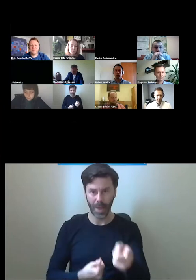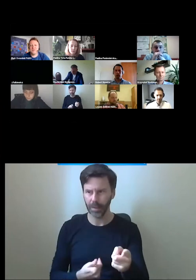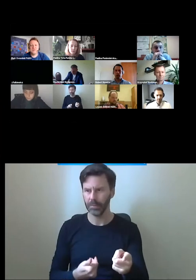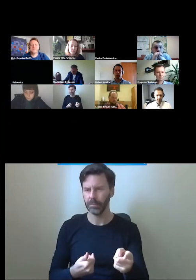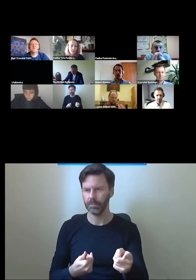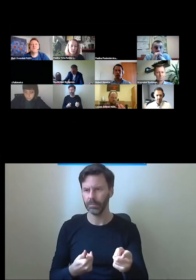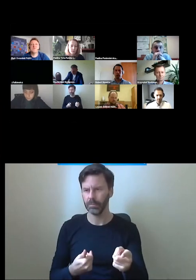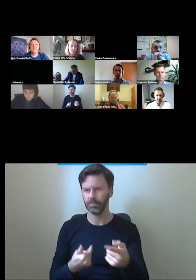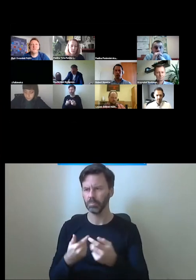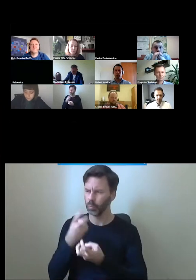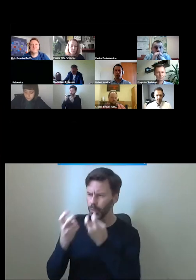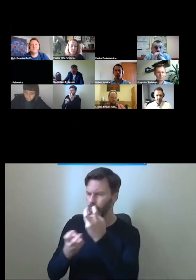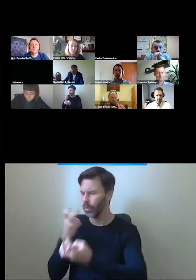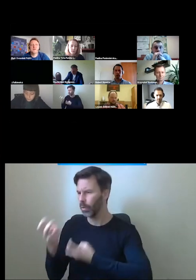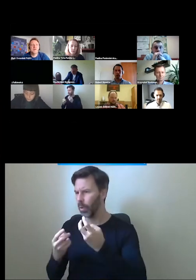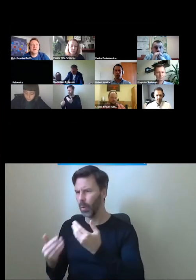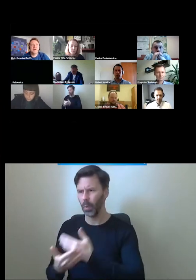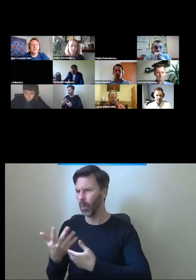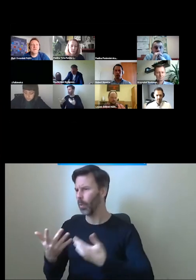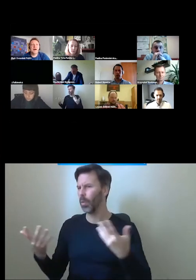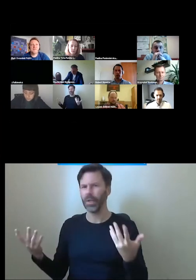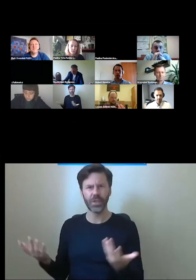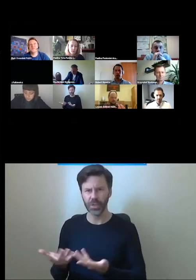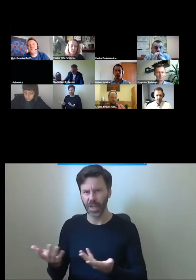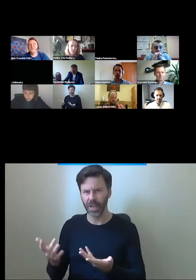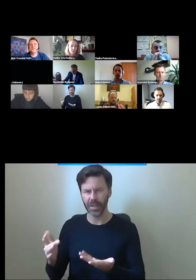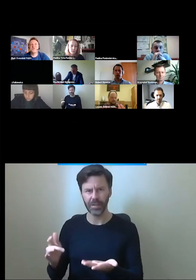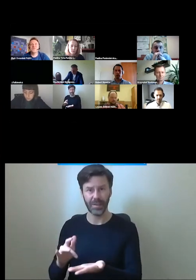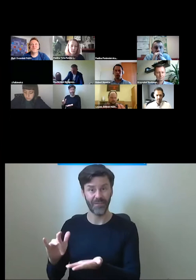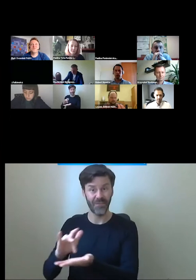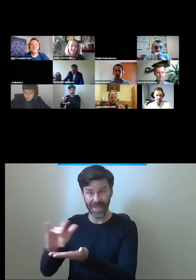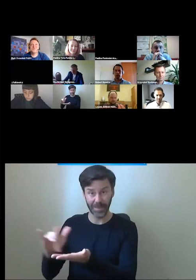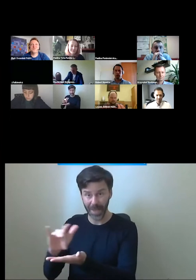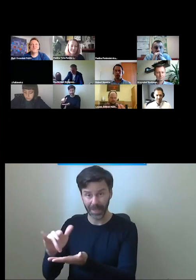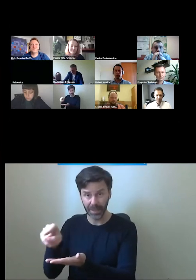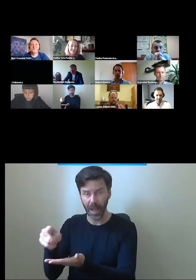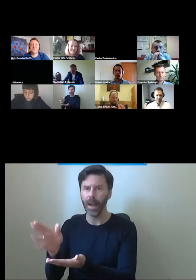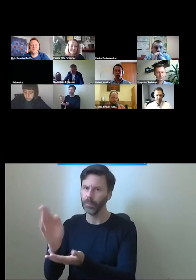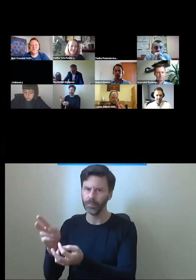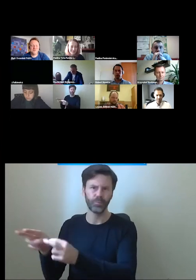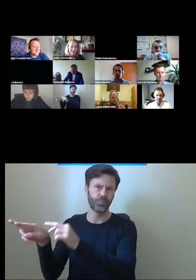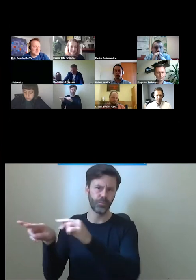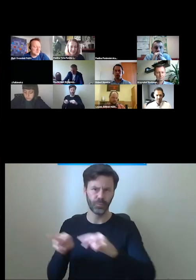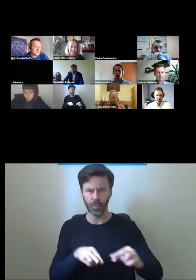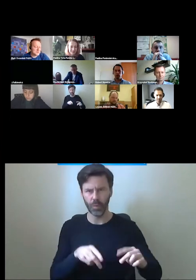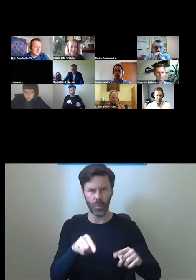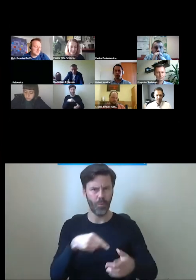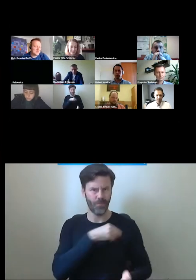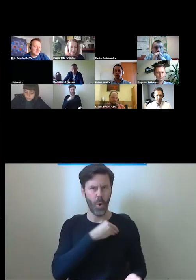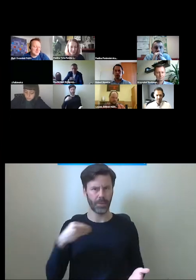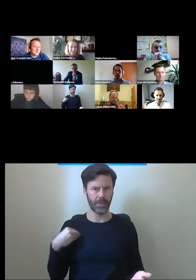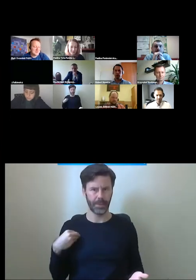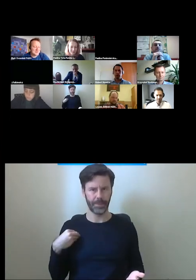zaprowadziły nas te poszukiwania na wyspy, a z wysp wróciliśmy częściowo z powrotem do Polski